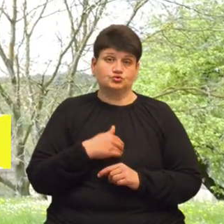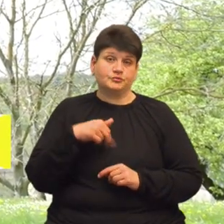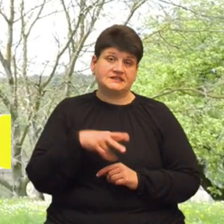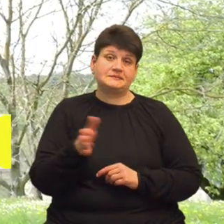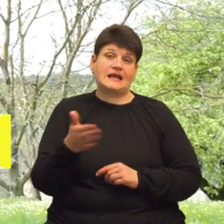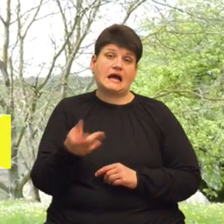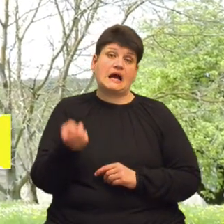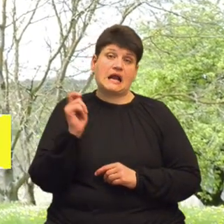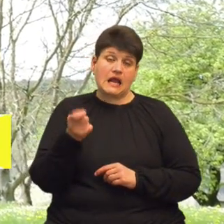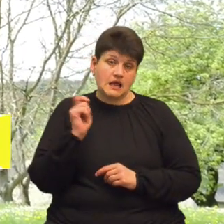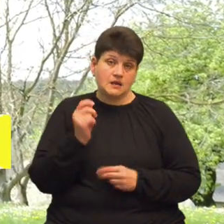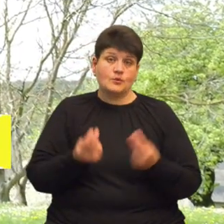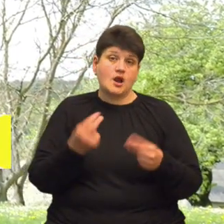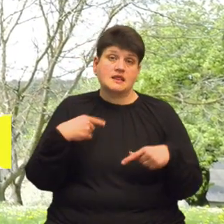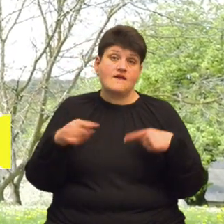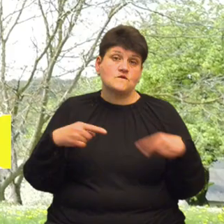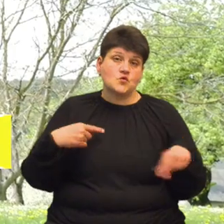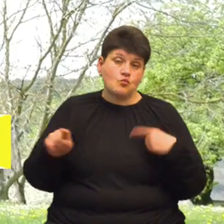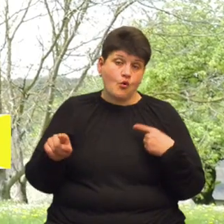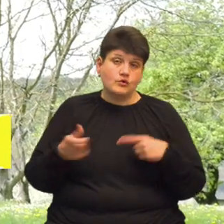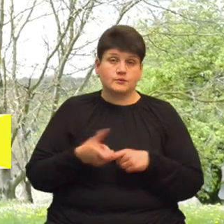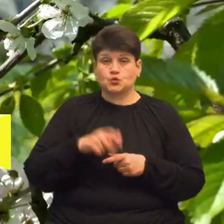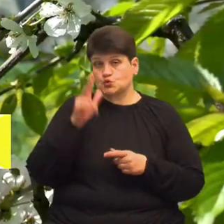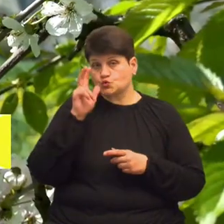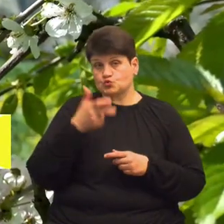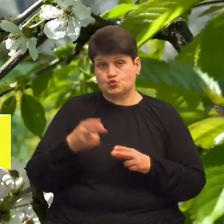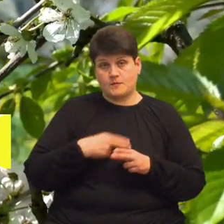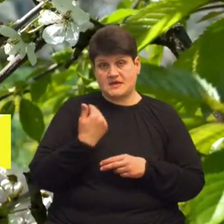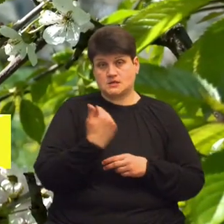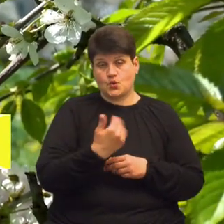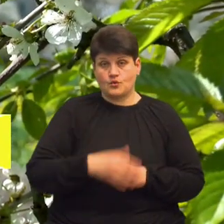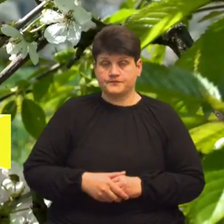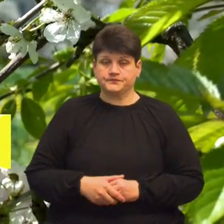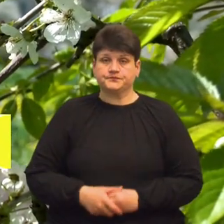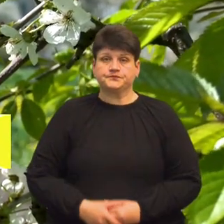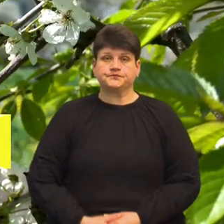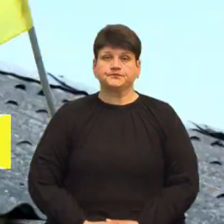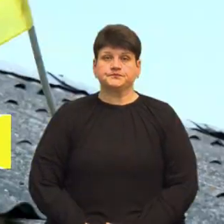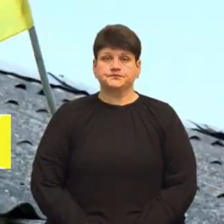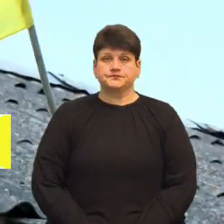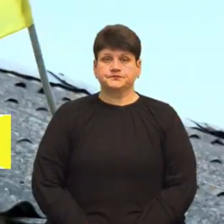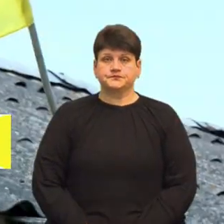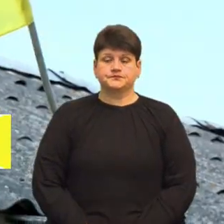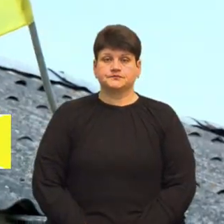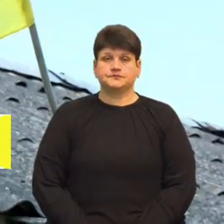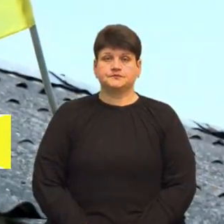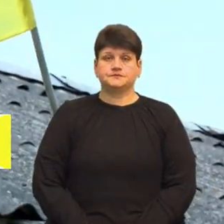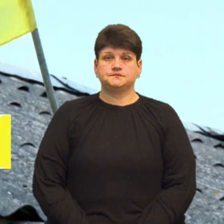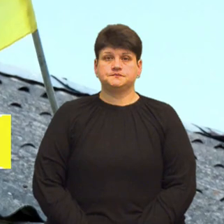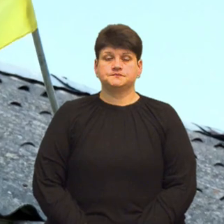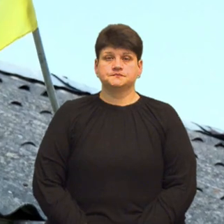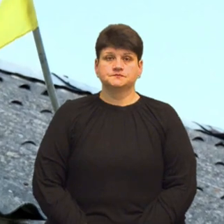пограти в футбол. І мені вже дуже скучно без нього. Любов Гадумська, Оксана Галіяш, Суспільне новини,